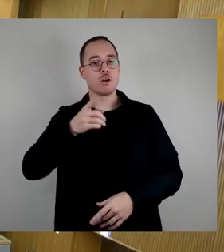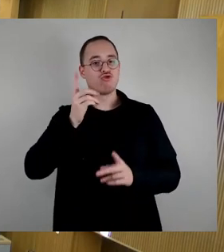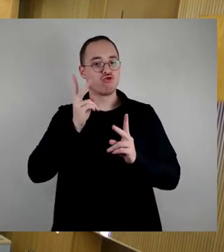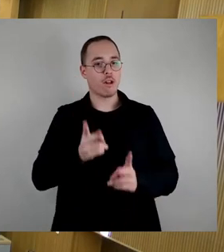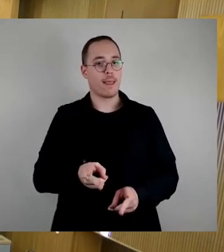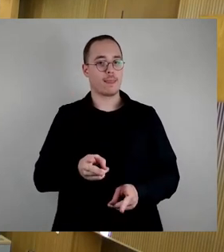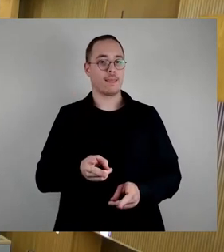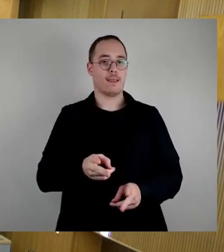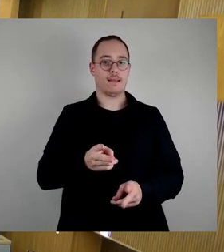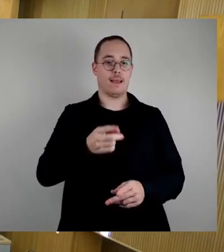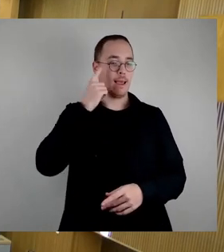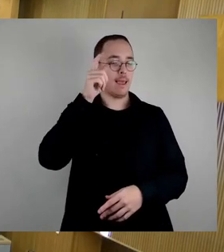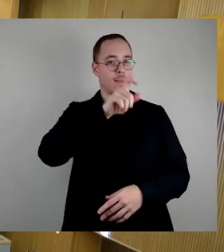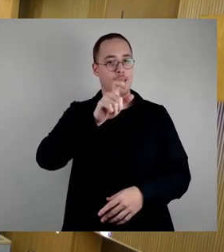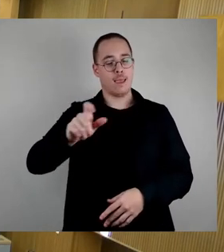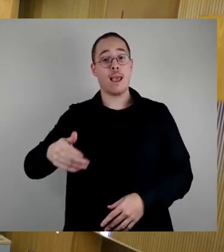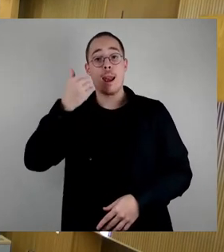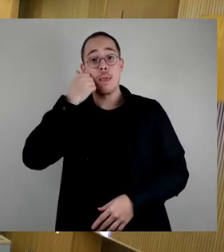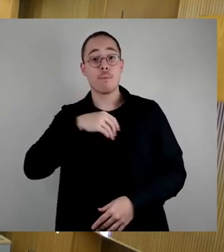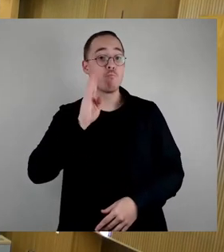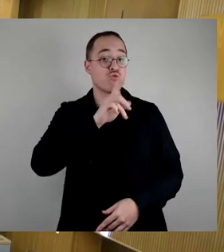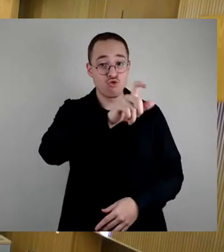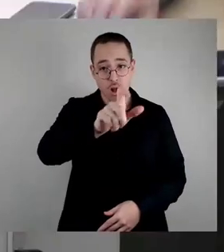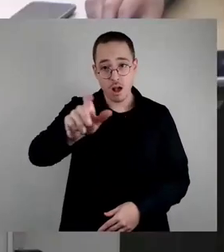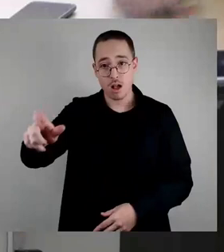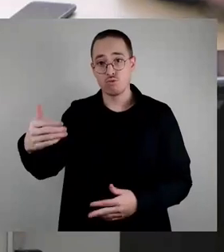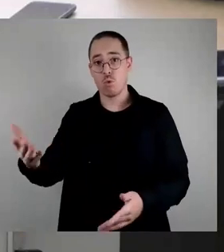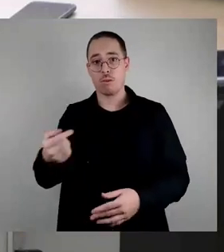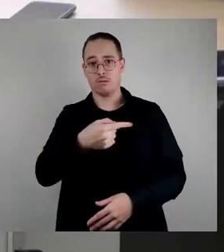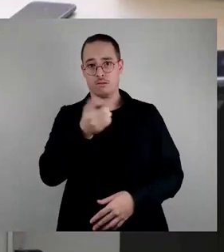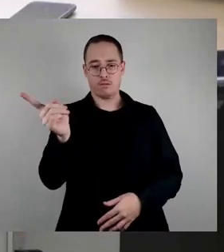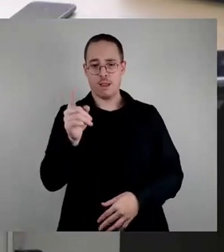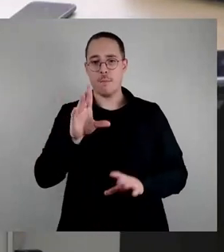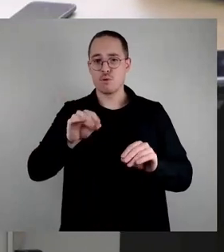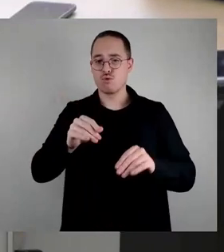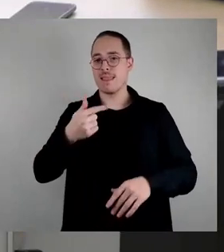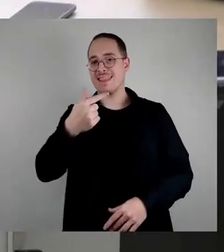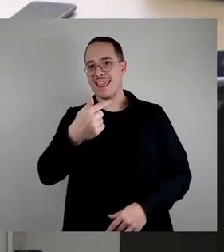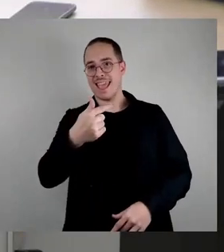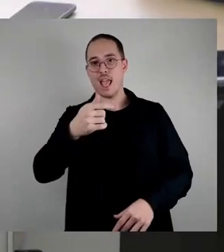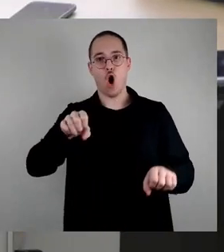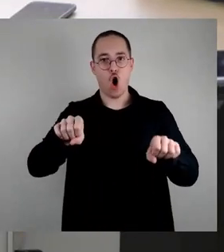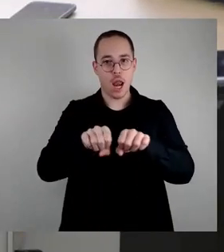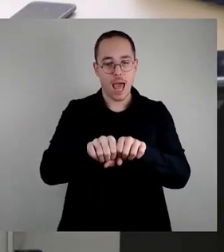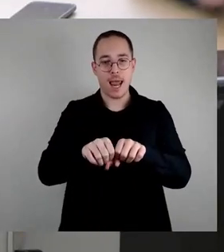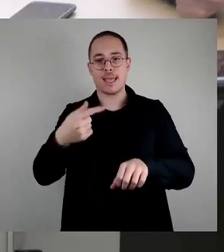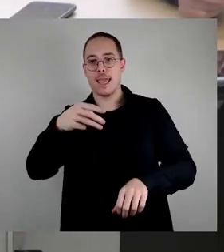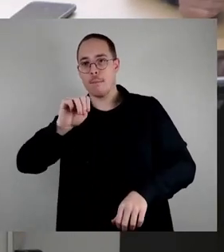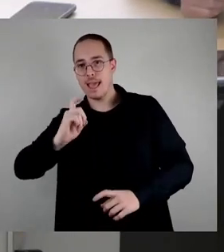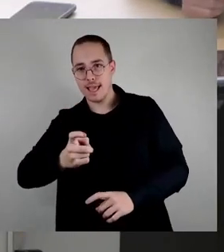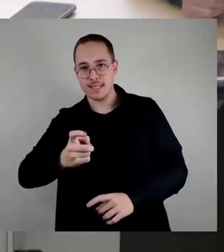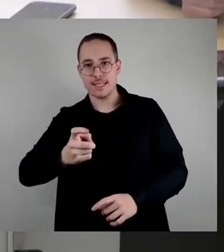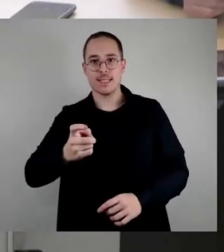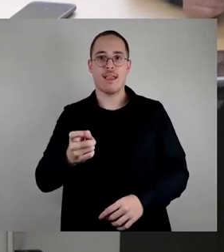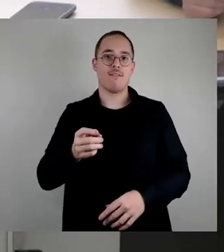nutzen Sie Ihr E-Mail-Postfach bei T-Online, bei gmx, web.de oder Google. In